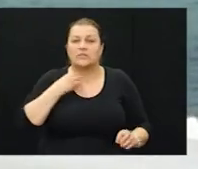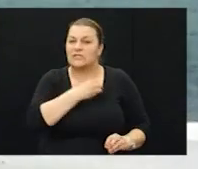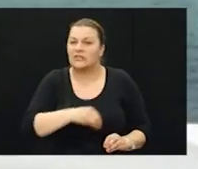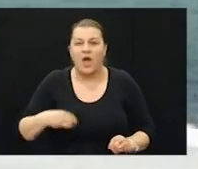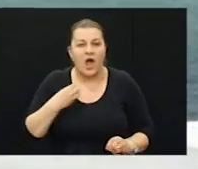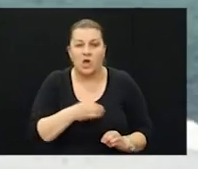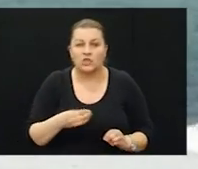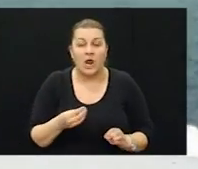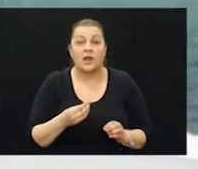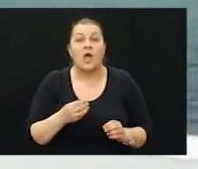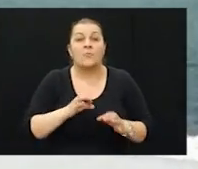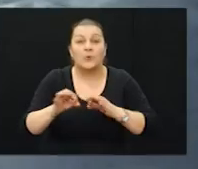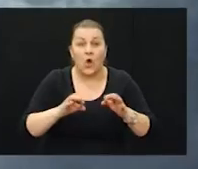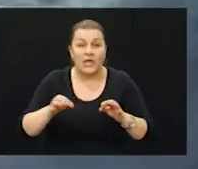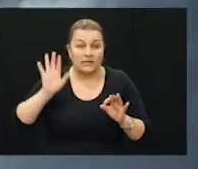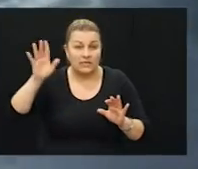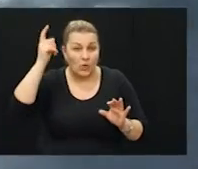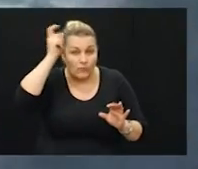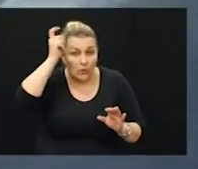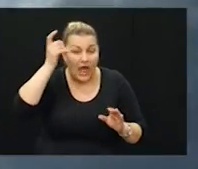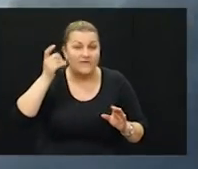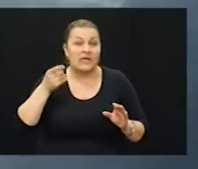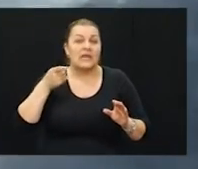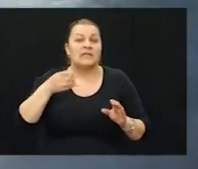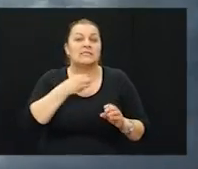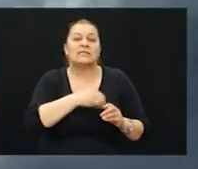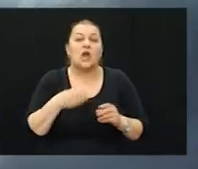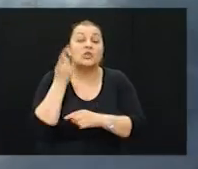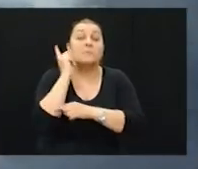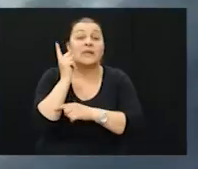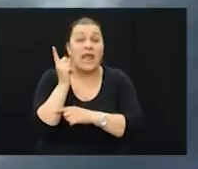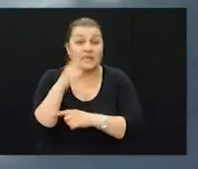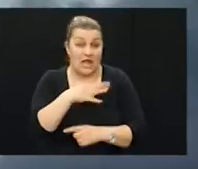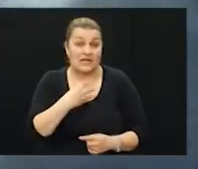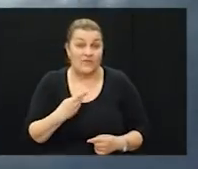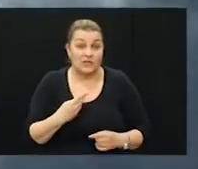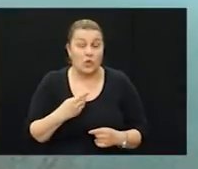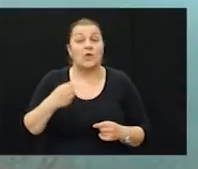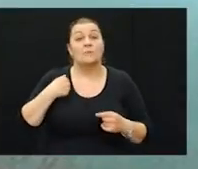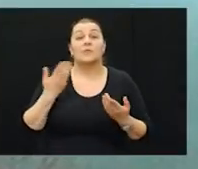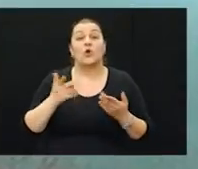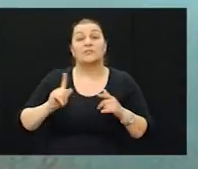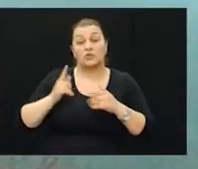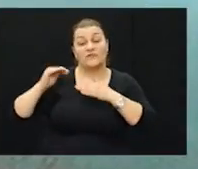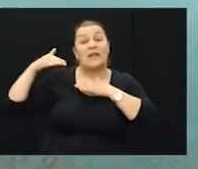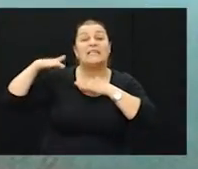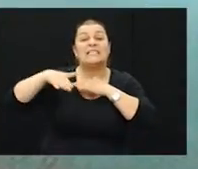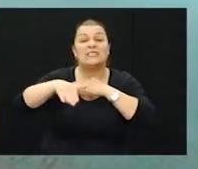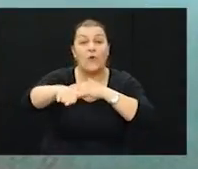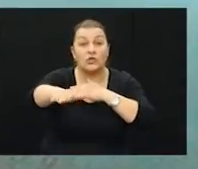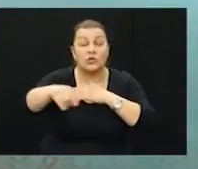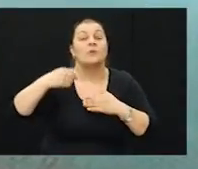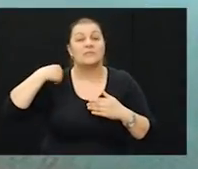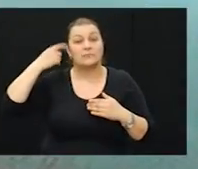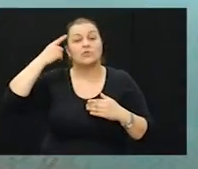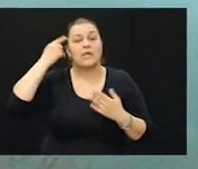projekt, monstruozna ucijena Republike Hrvatske i mi koji smo živjeli nizvodno od brane peruče, vrlo smo dobro